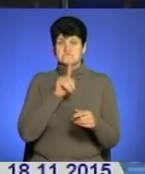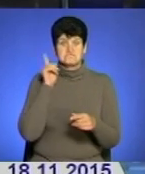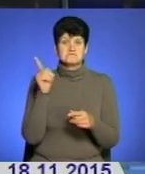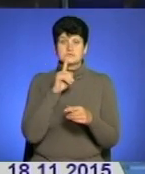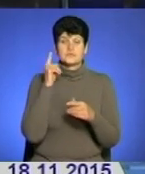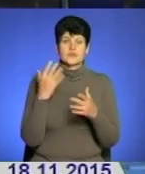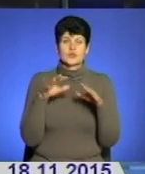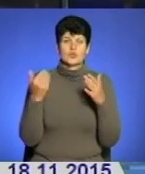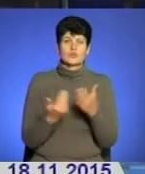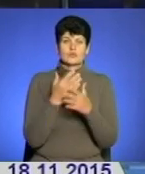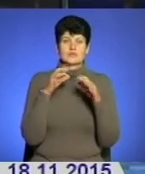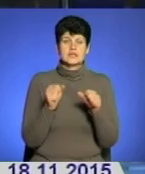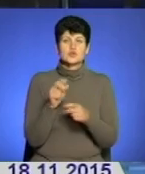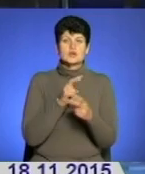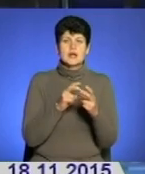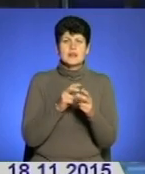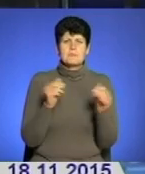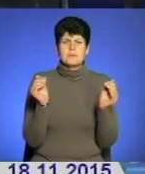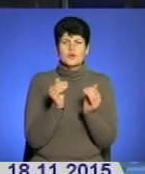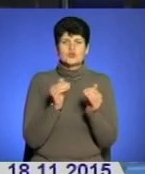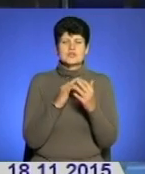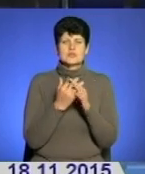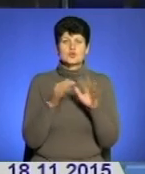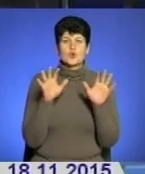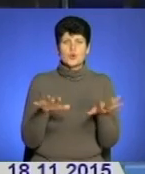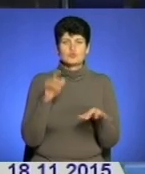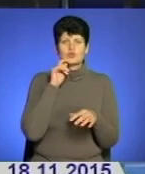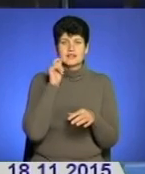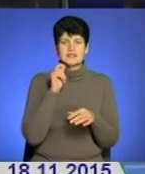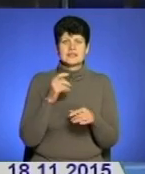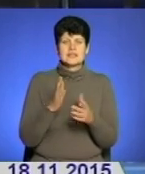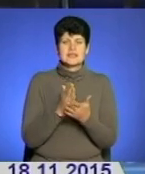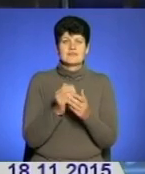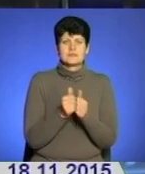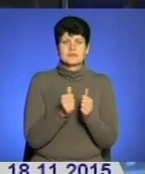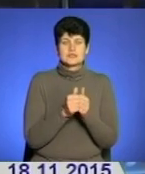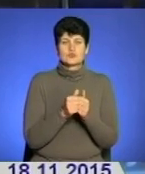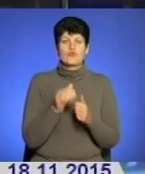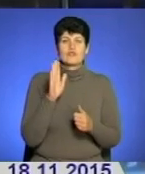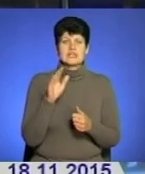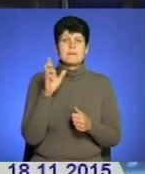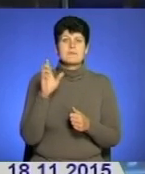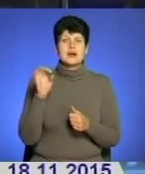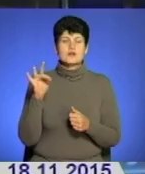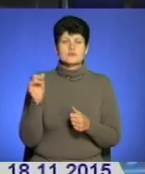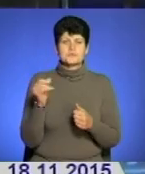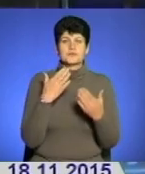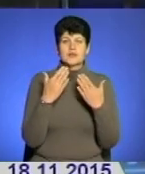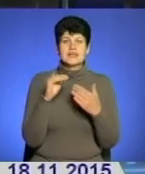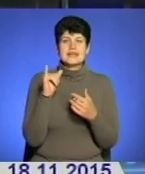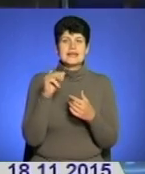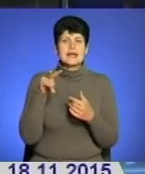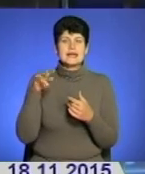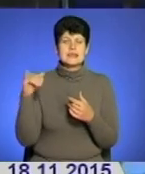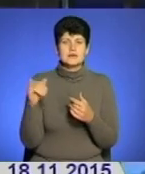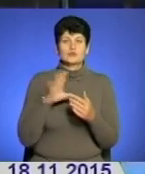Наші журналісти відшукали наймолодшого селищного голову в Україні. І головує він зовсім поруч, у Великій Берзовиці. Перемога Іллі Костюка на виборах